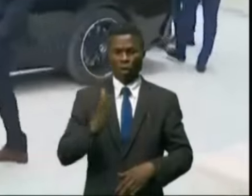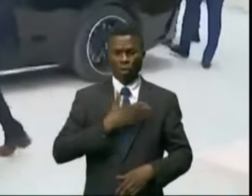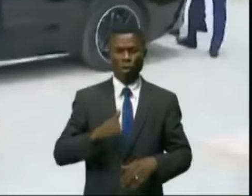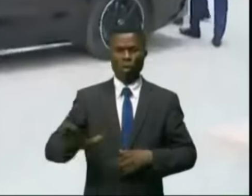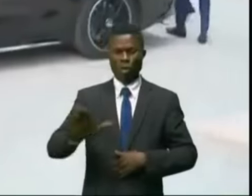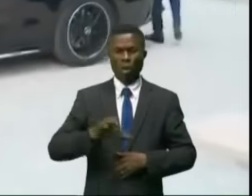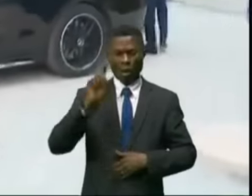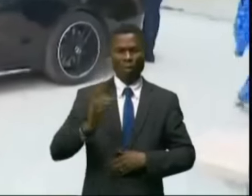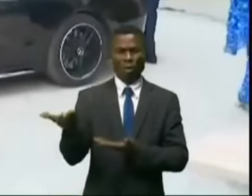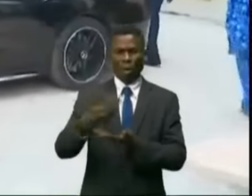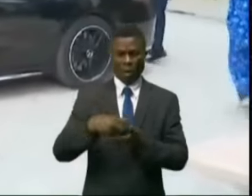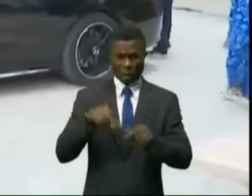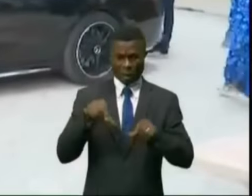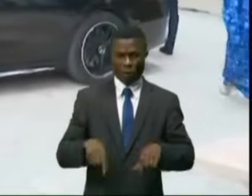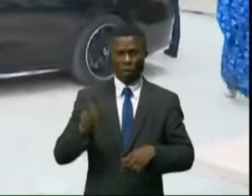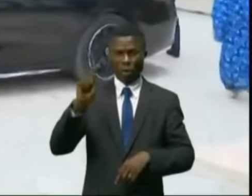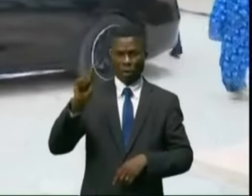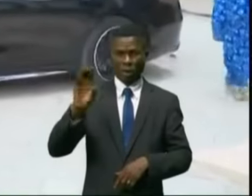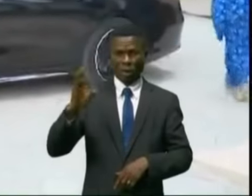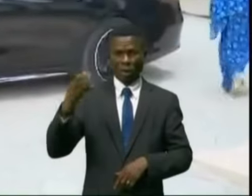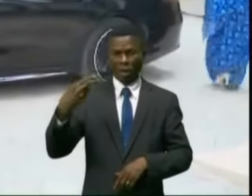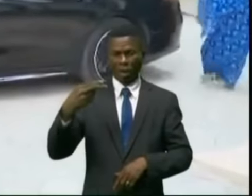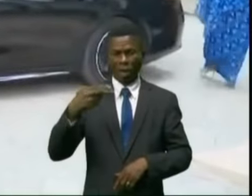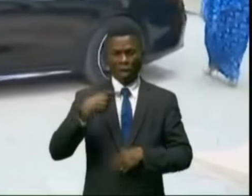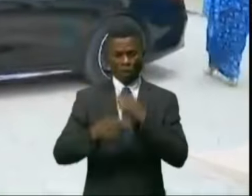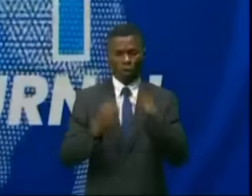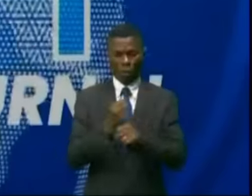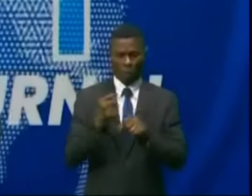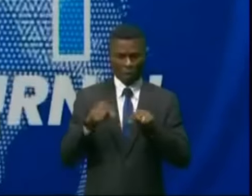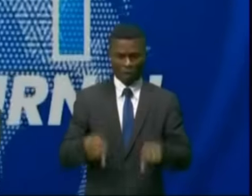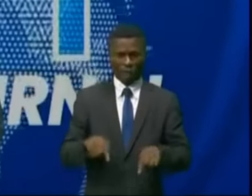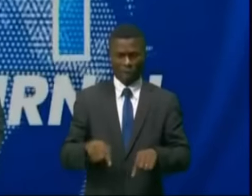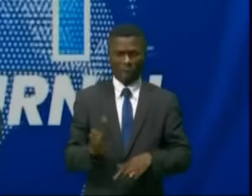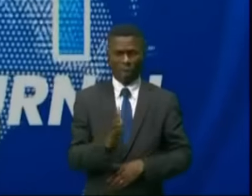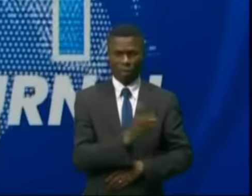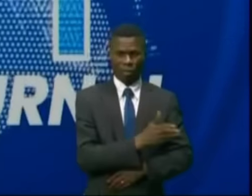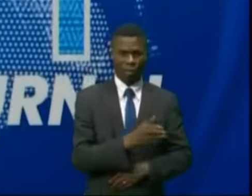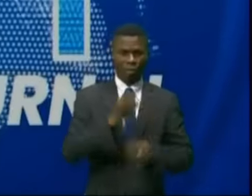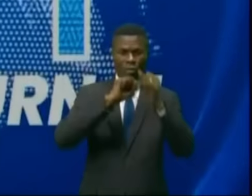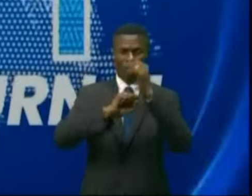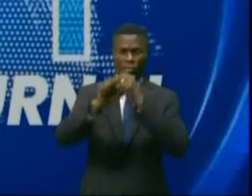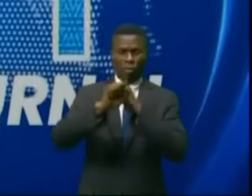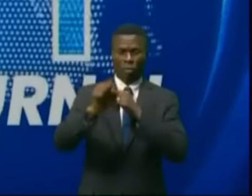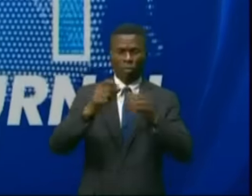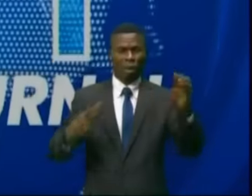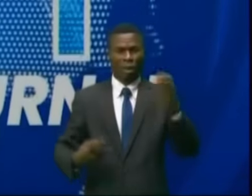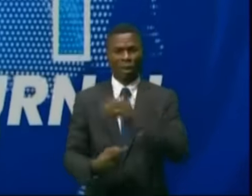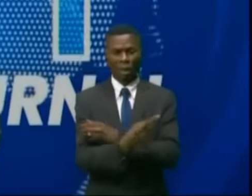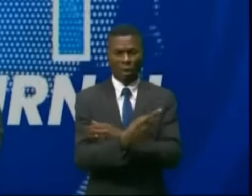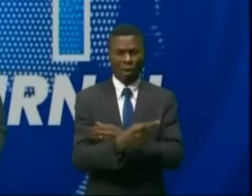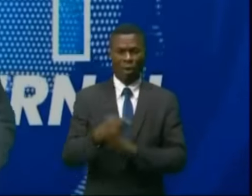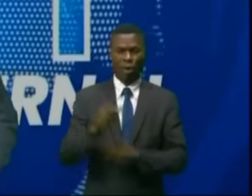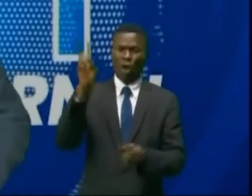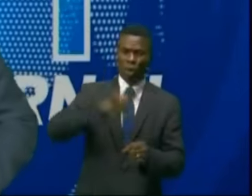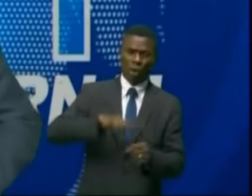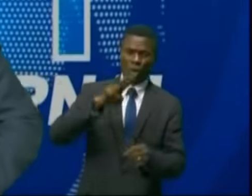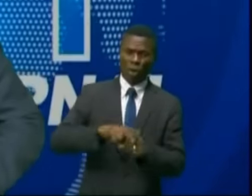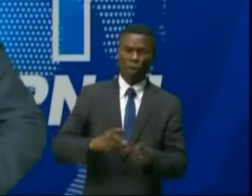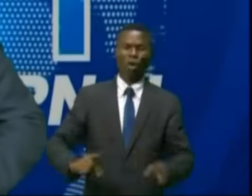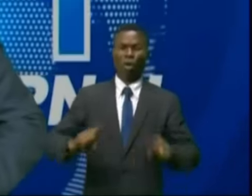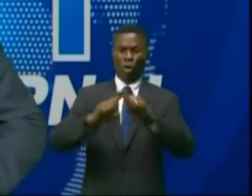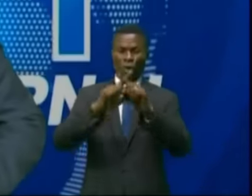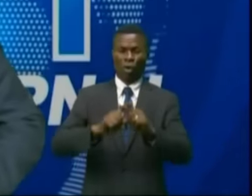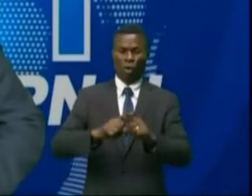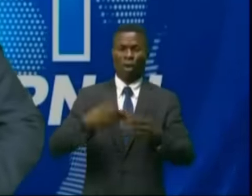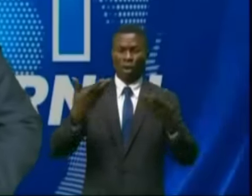désirent rentrer au pays pour s'être à son service. » La campagne de dénonciation des actes de viol liés au conflit